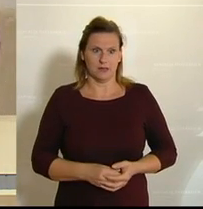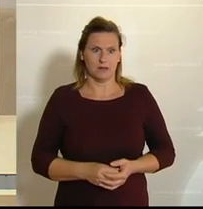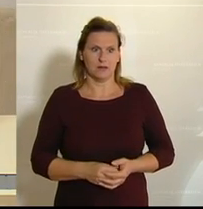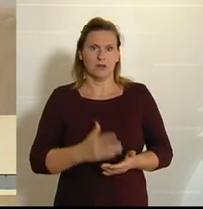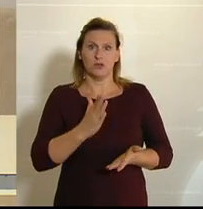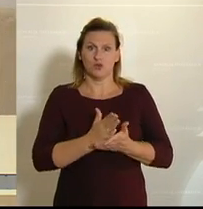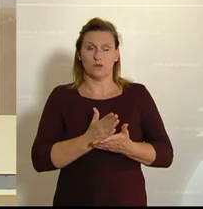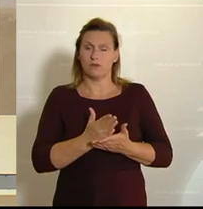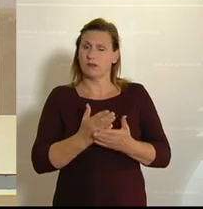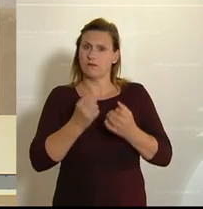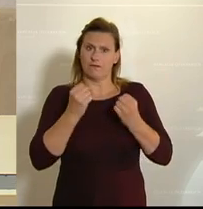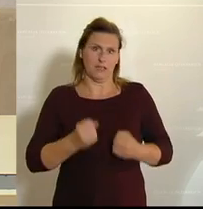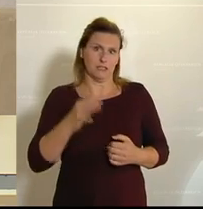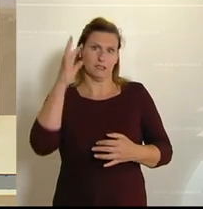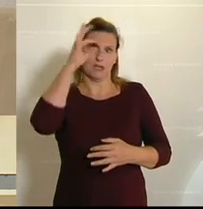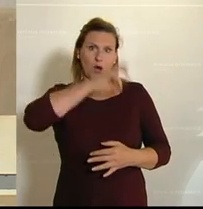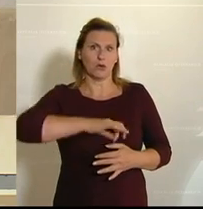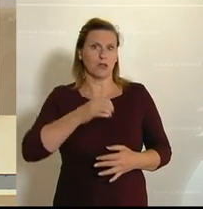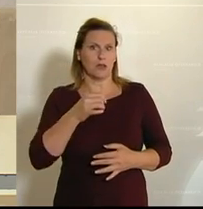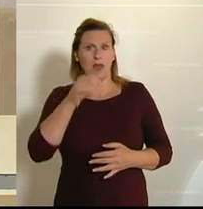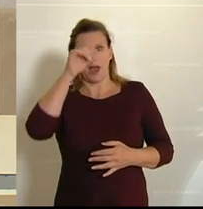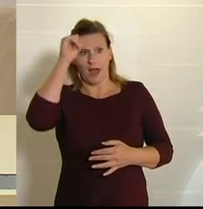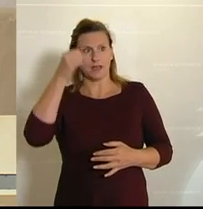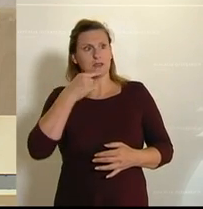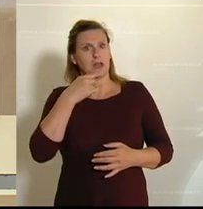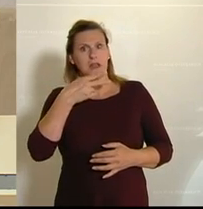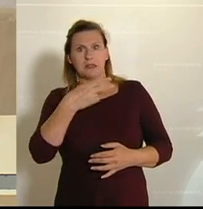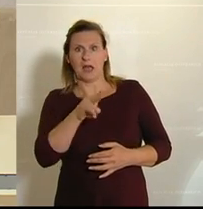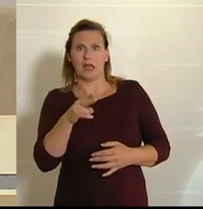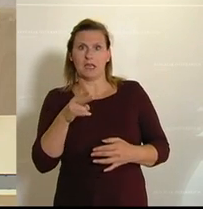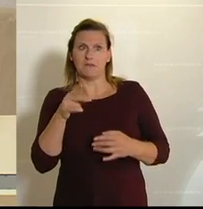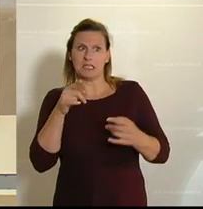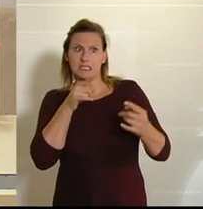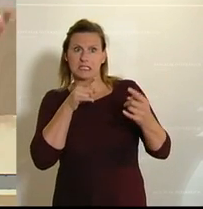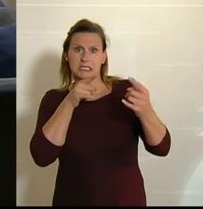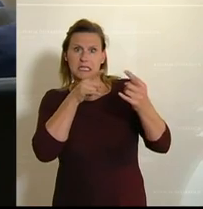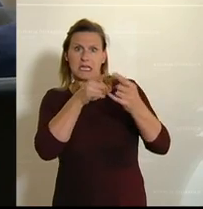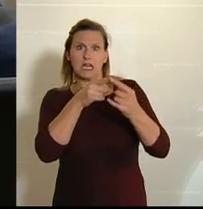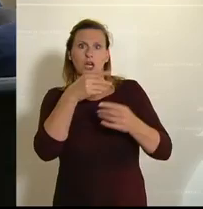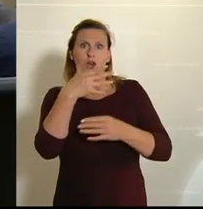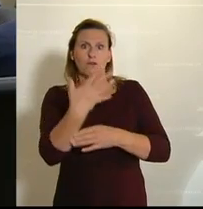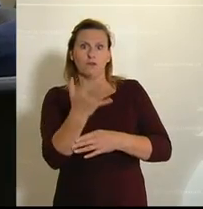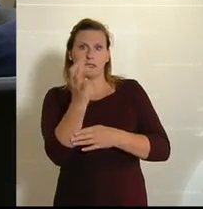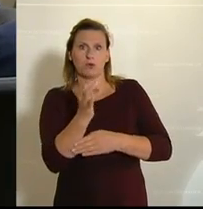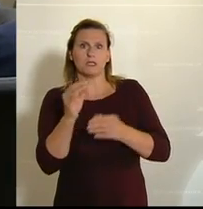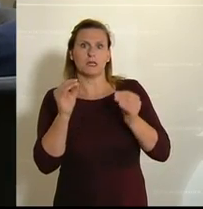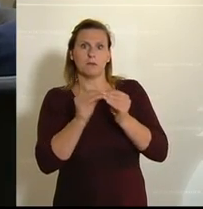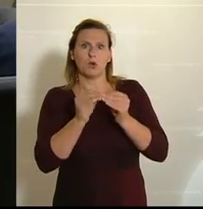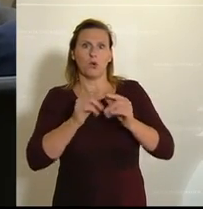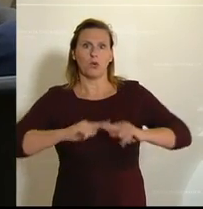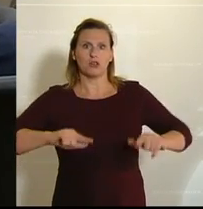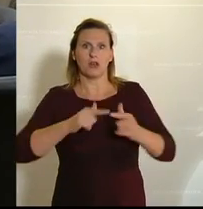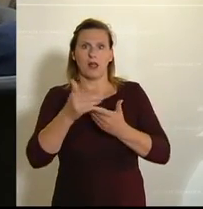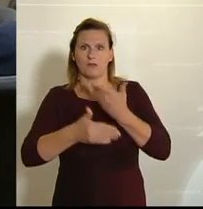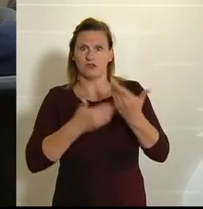mehr als traurig, denn Sie sagen somit Nein zum mittelfristigen Ziel, über 50 Prozent biologischer Landwirtschaft in